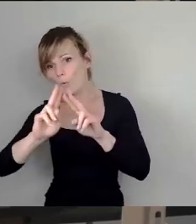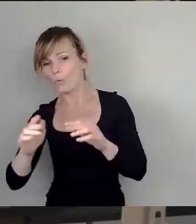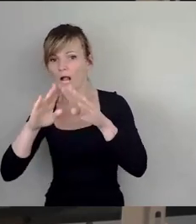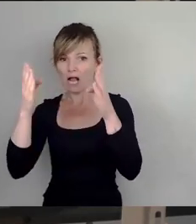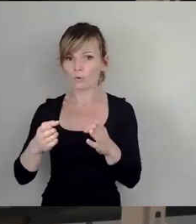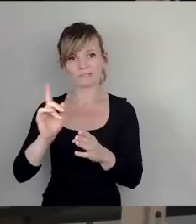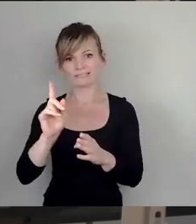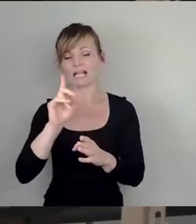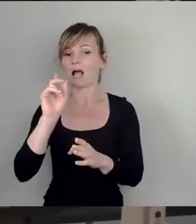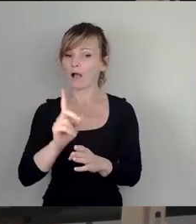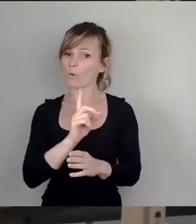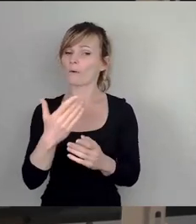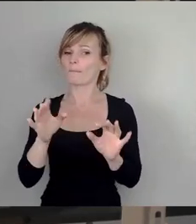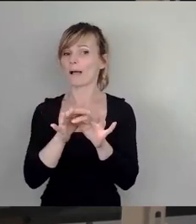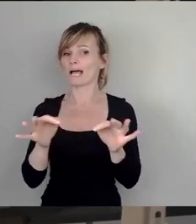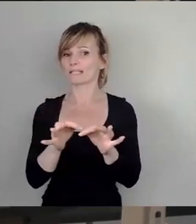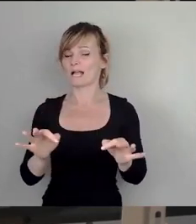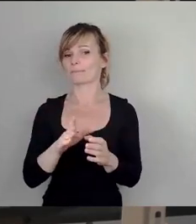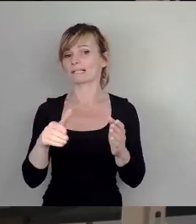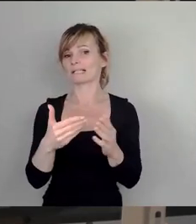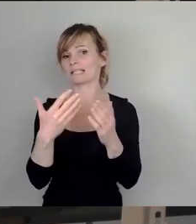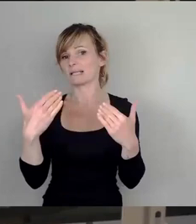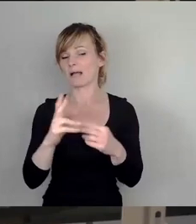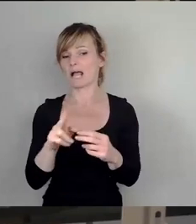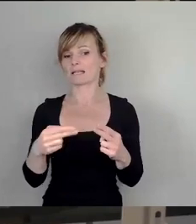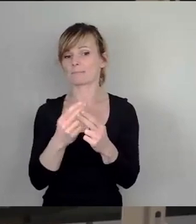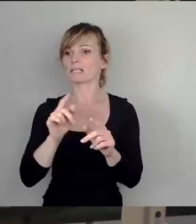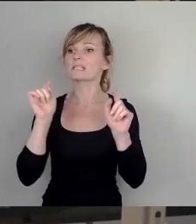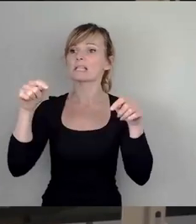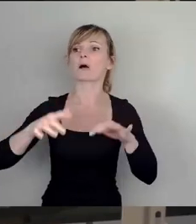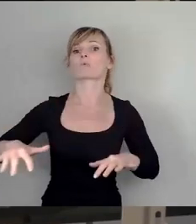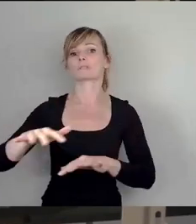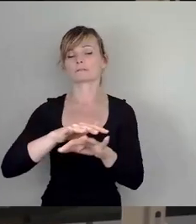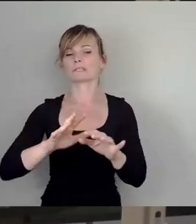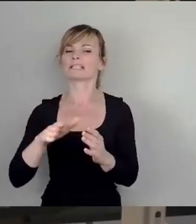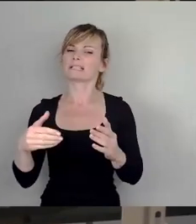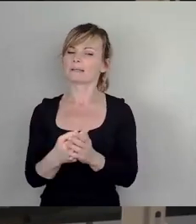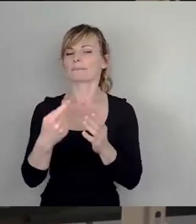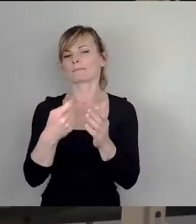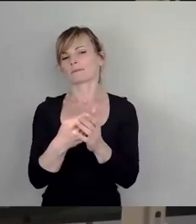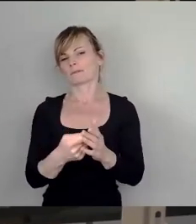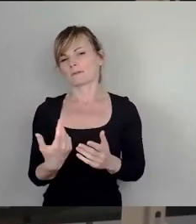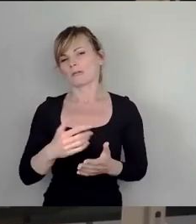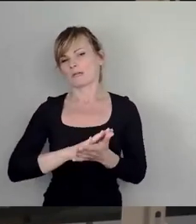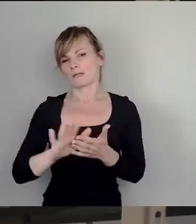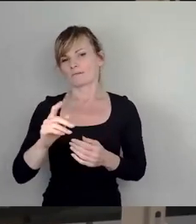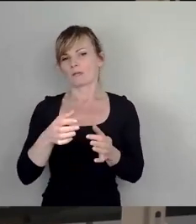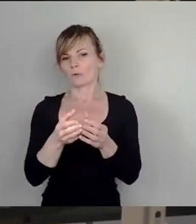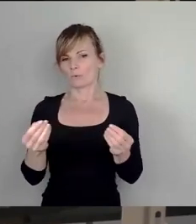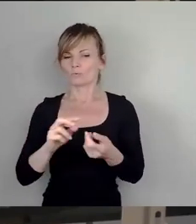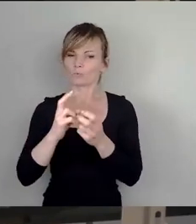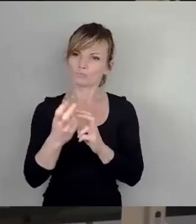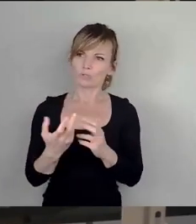klimaangepasste Maßnahmen im Freiraum. Es gibt kostengünstige, bewährte und einfach zu realisierende Lösungen. Naja,